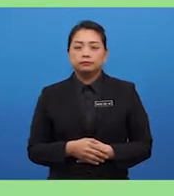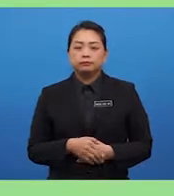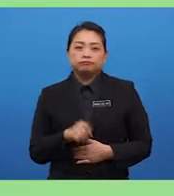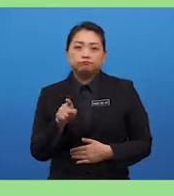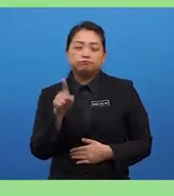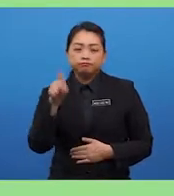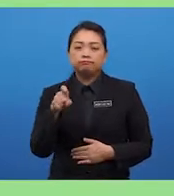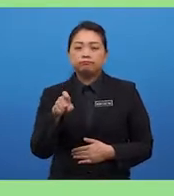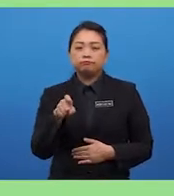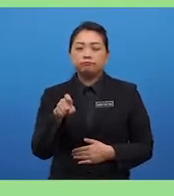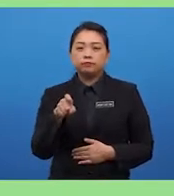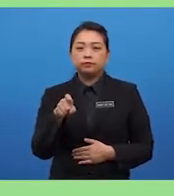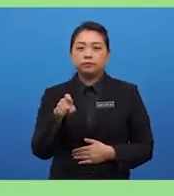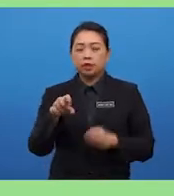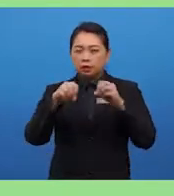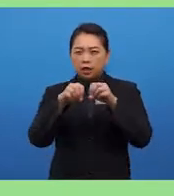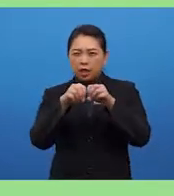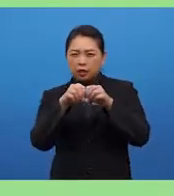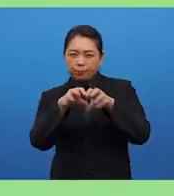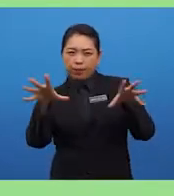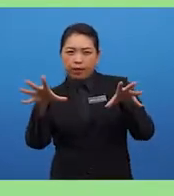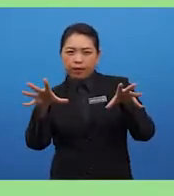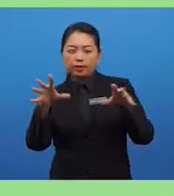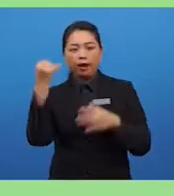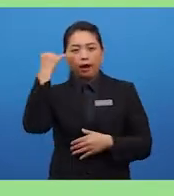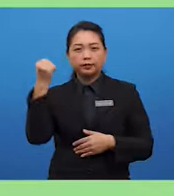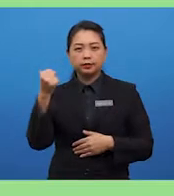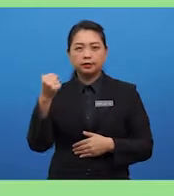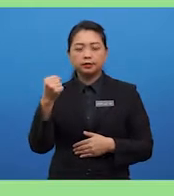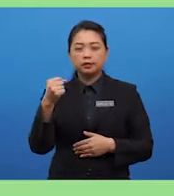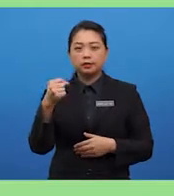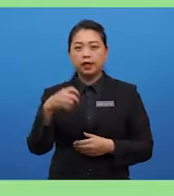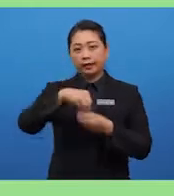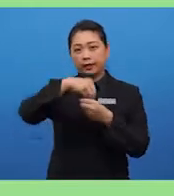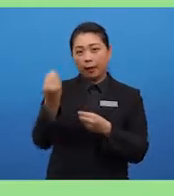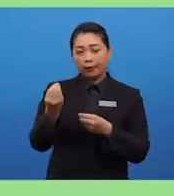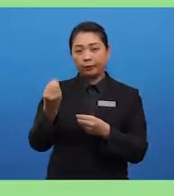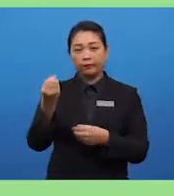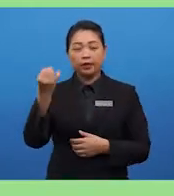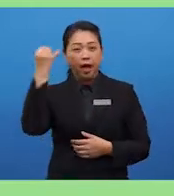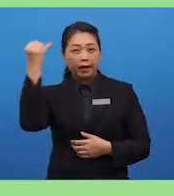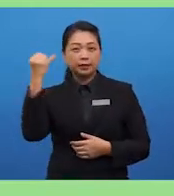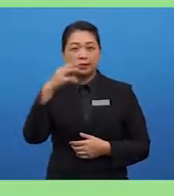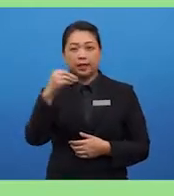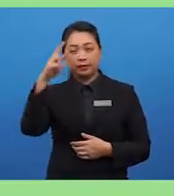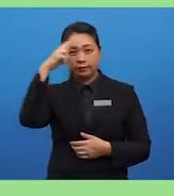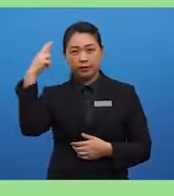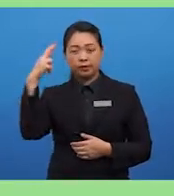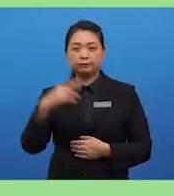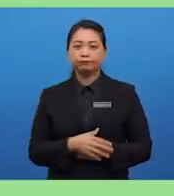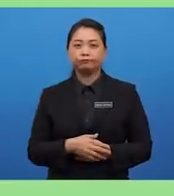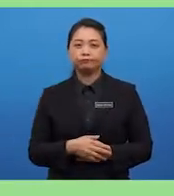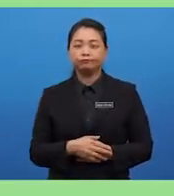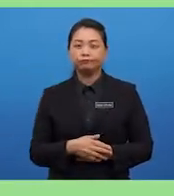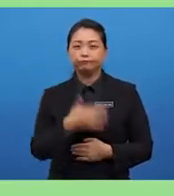then need to expand on that idea by coming up with reasons to back your choice. Why did you